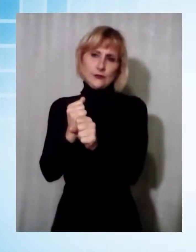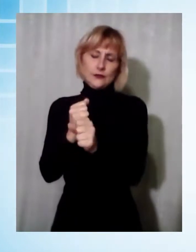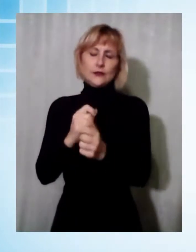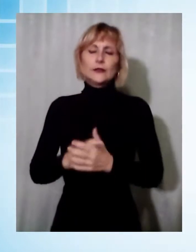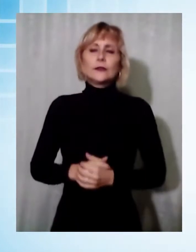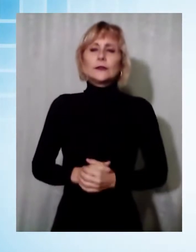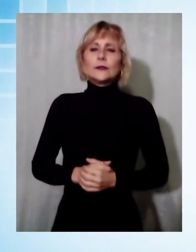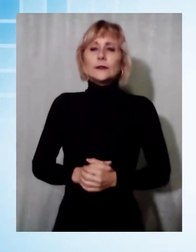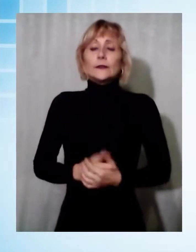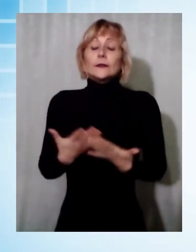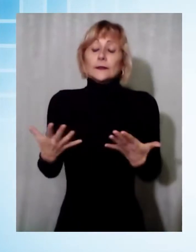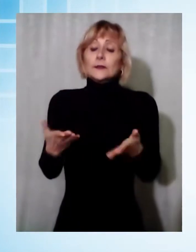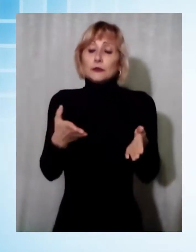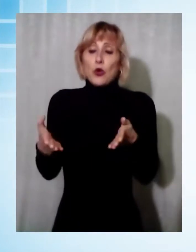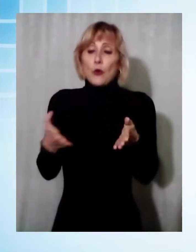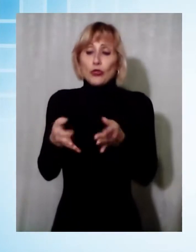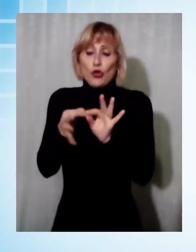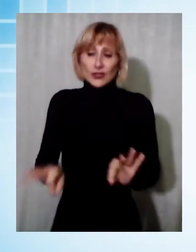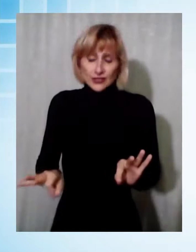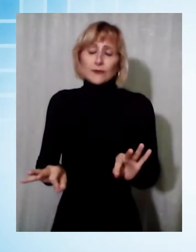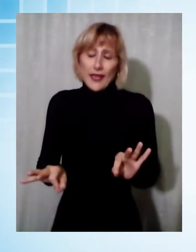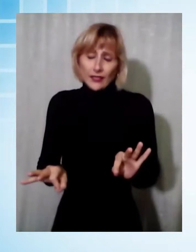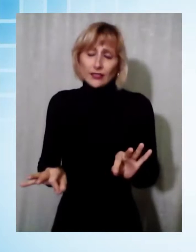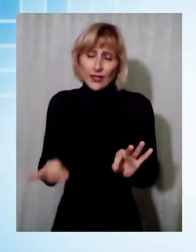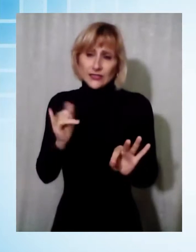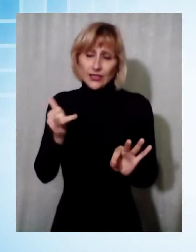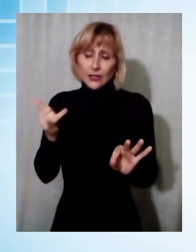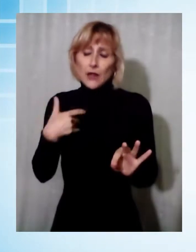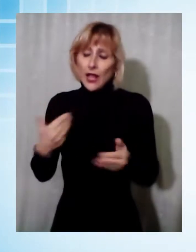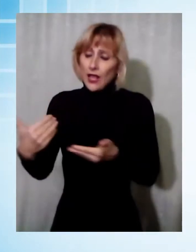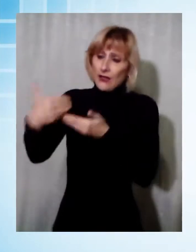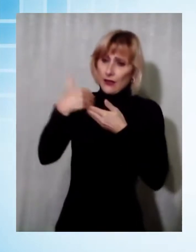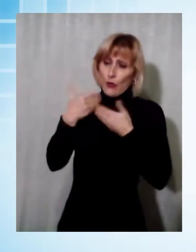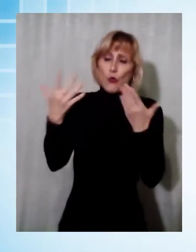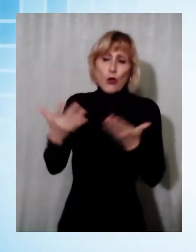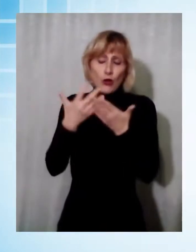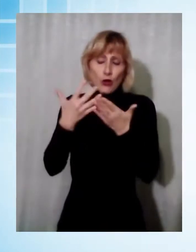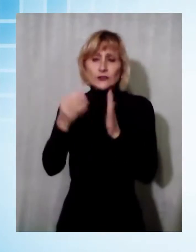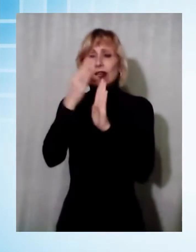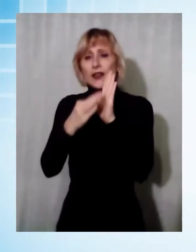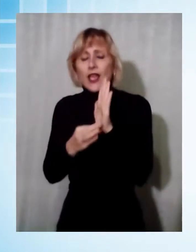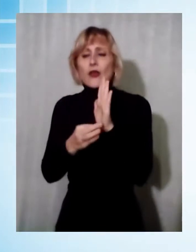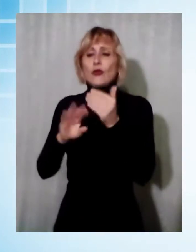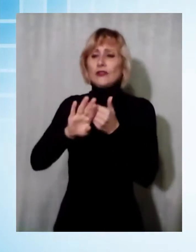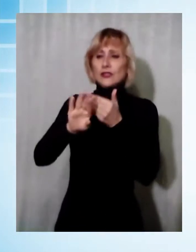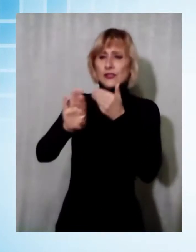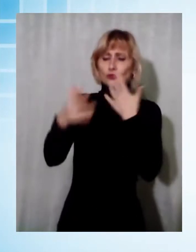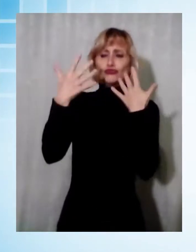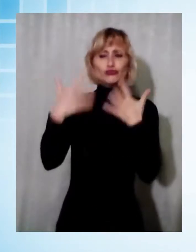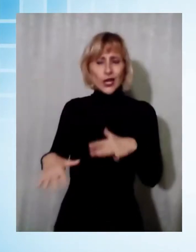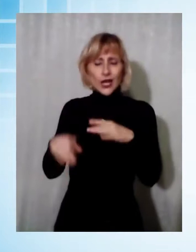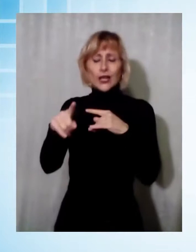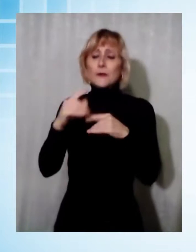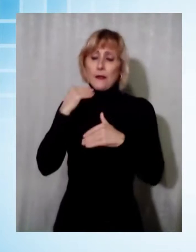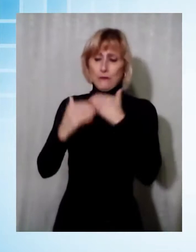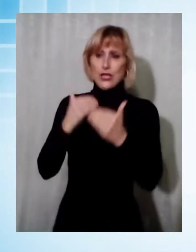ma ci vengono incontri in qualche modo, con le regole, con gli stanziamenti che già adottiamo, ancora migliori, però